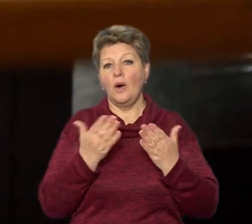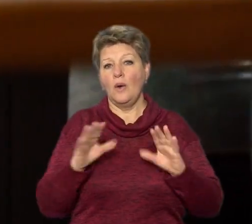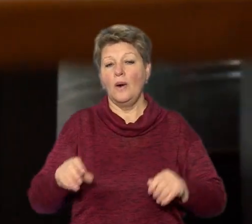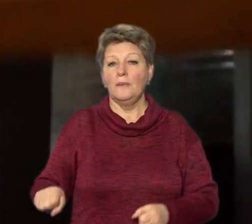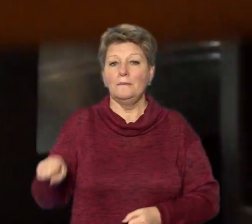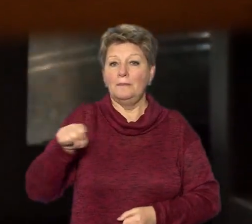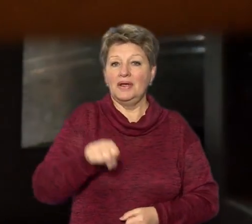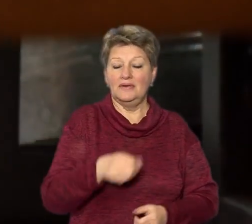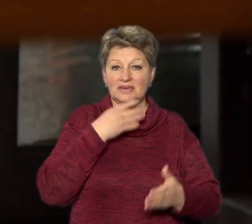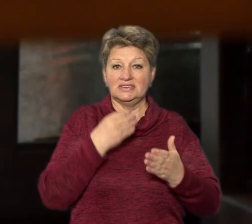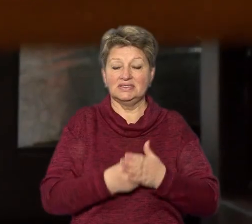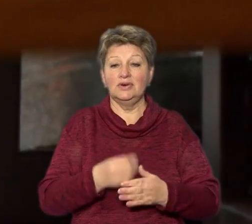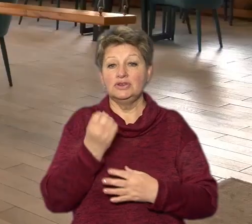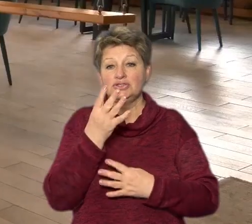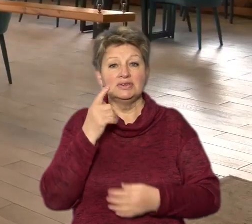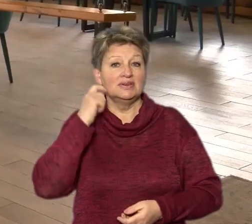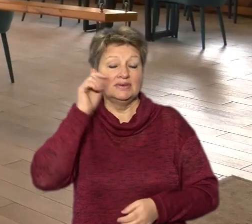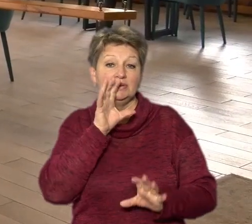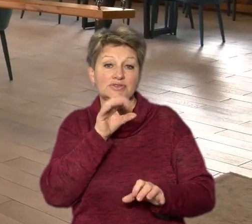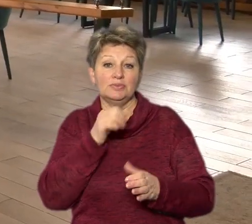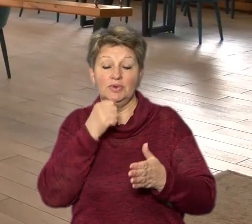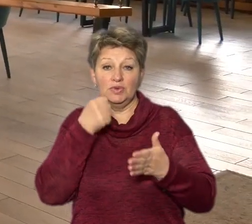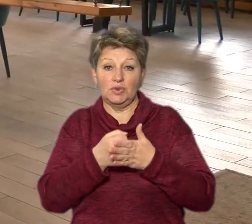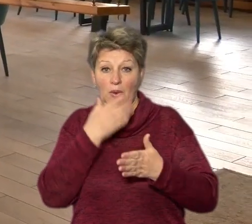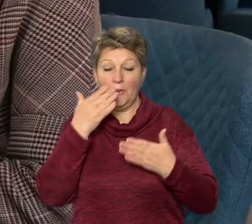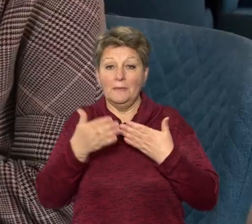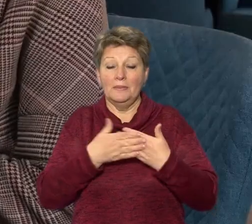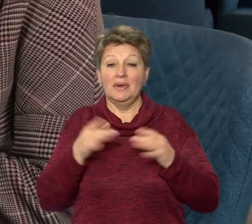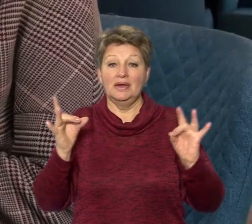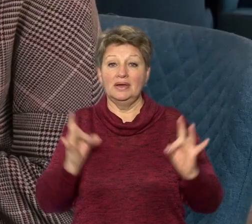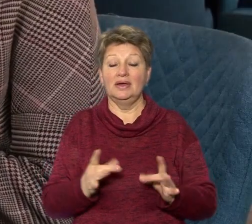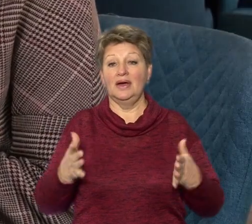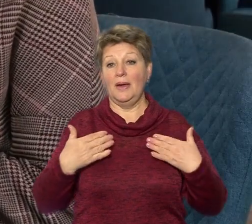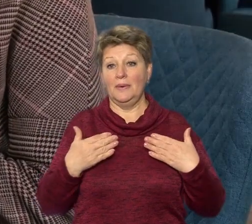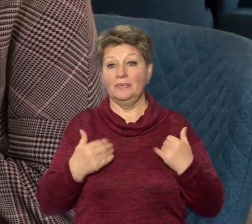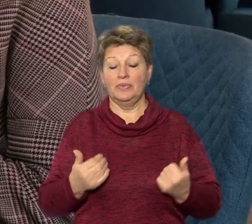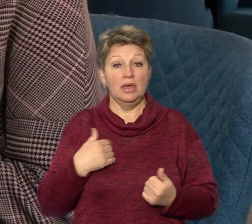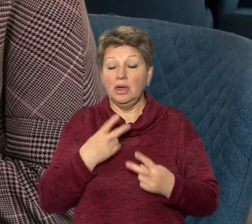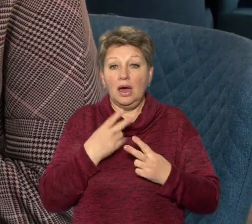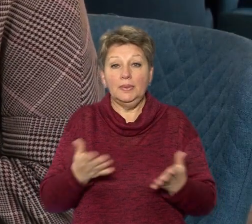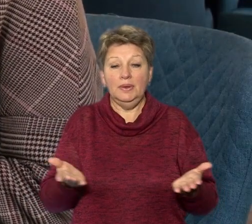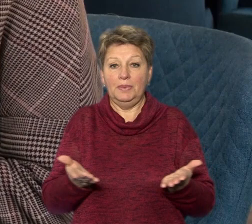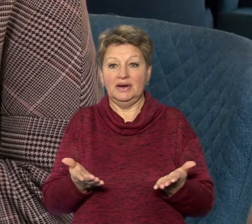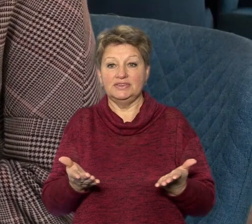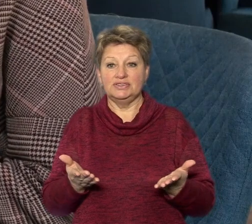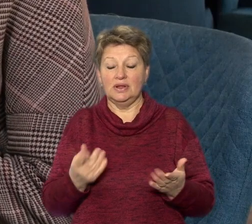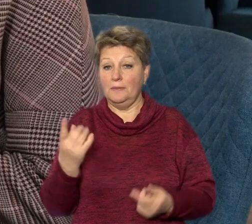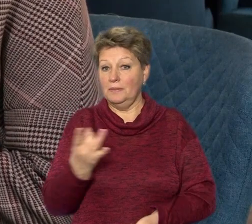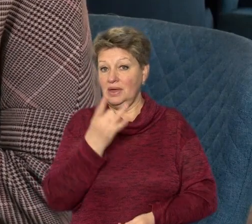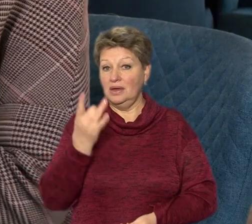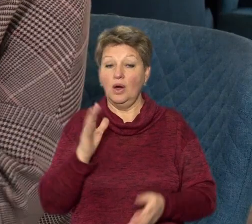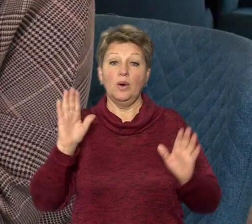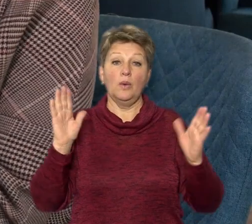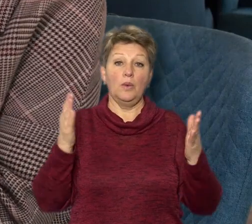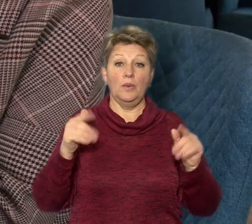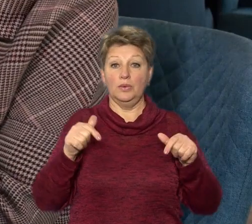свою 14-річну пусю до найближчого ресторану, аби відпочити. Я так не бачила перший раз, гуляючи